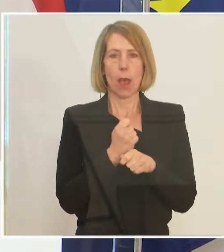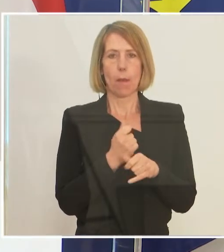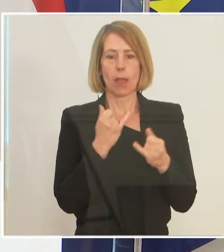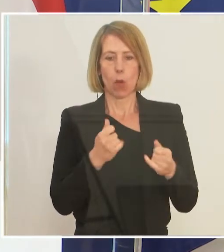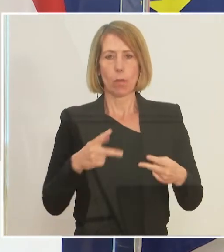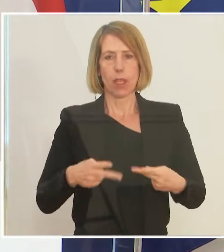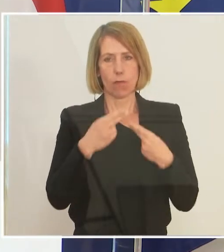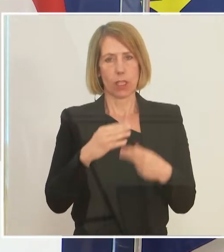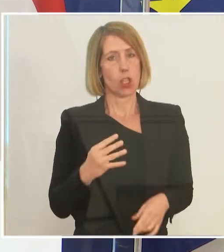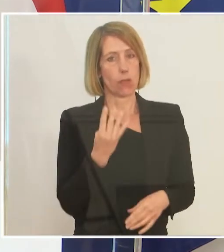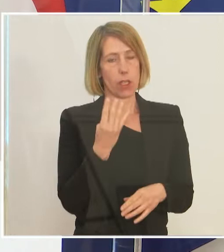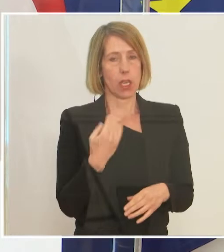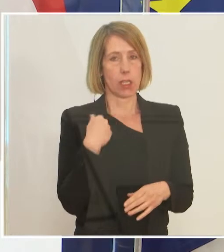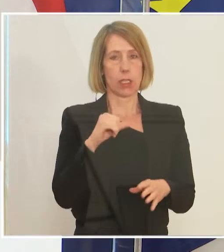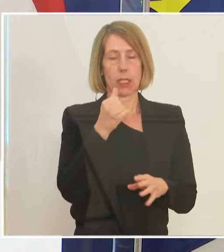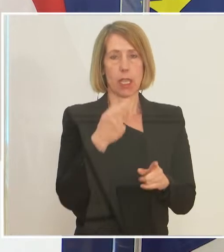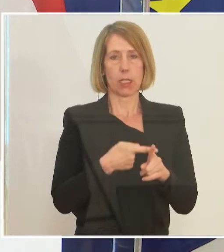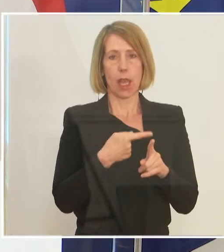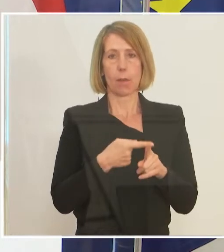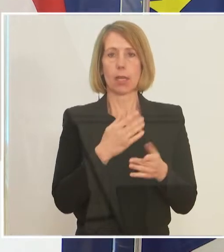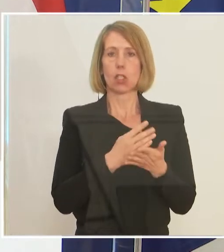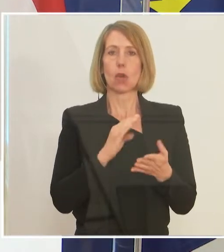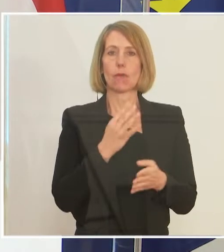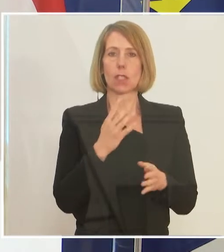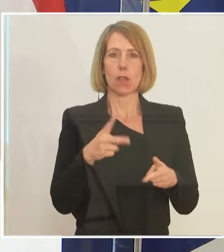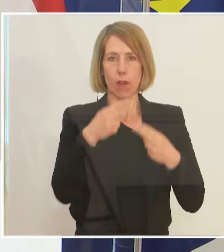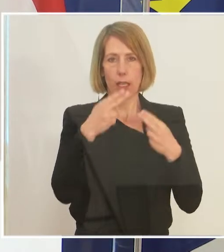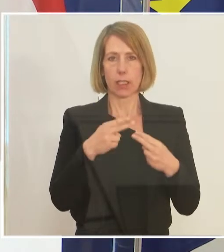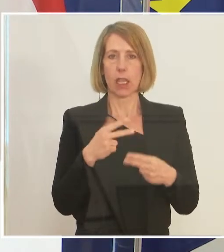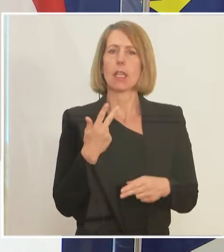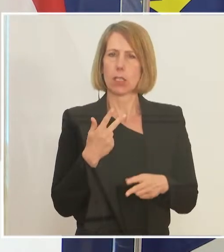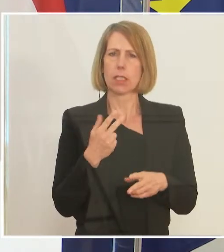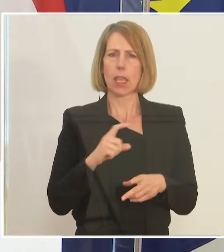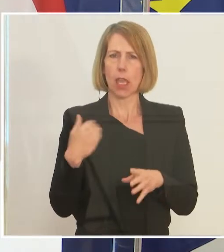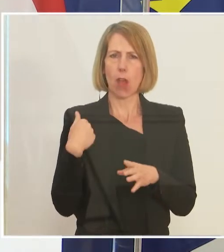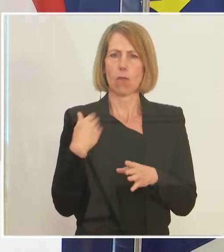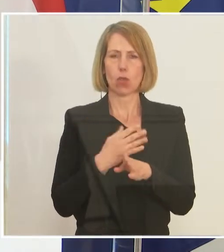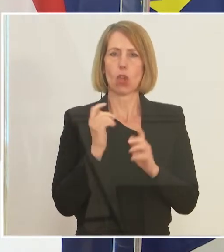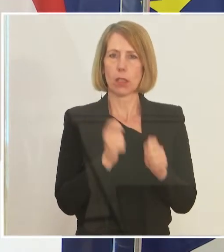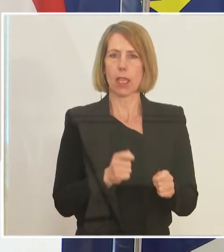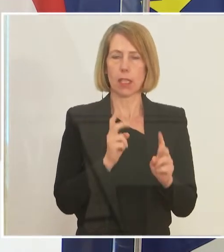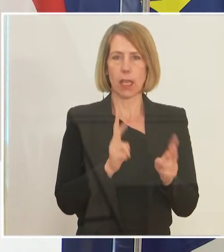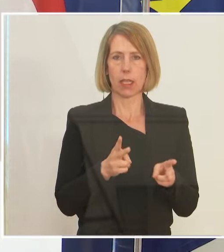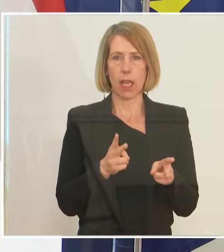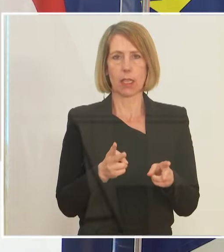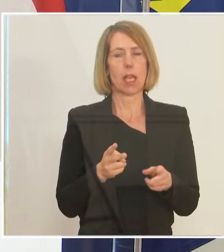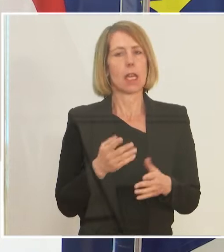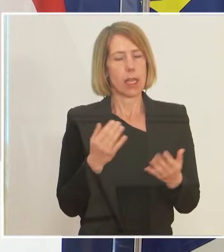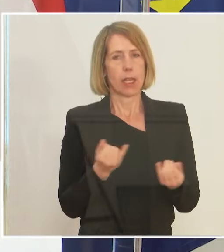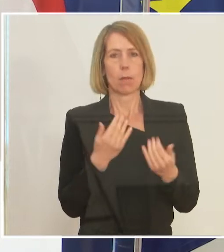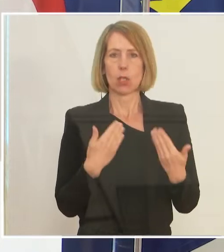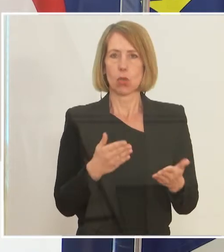Phase 4. Seit 1. April ist die Kurzarbeit in Phase 4. Seit drei Wochen können Anträge gestellt werden für die Phase 4. Das ist ja in der Kurzarbeit so,